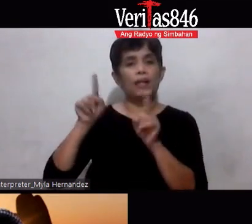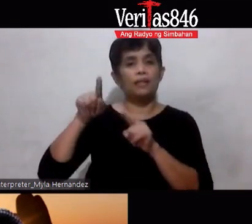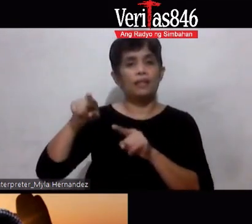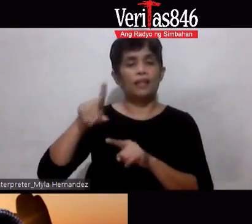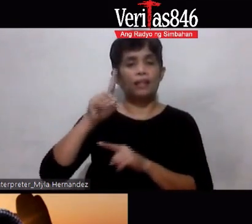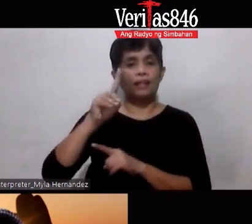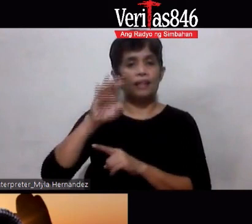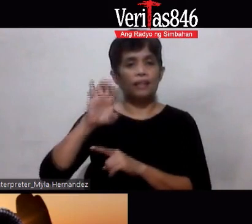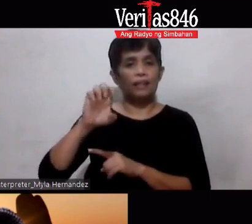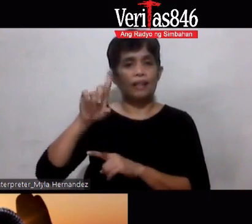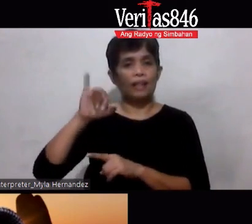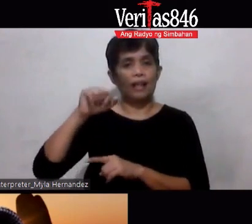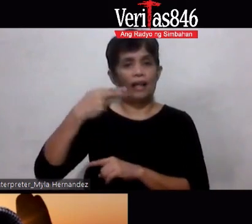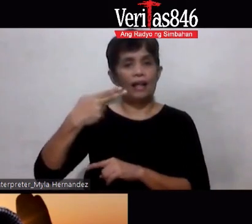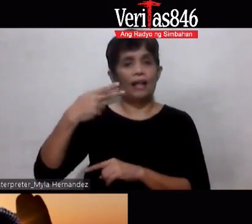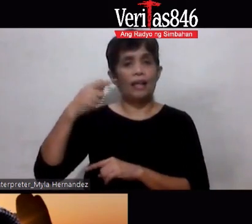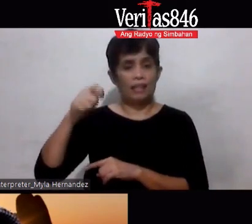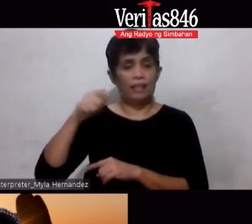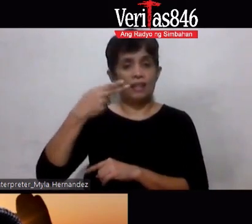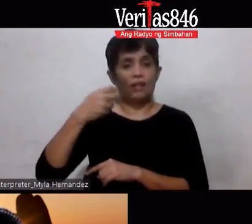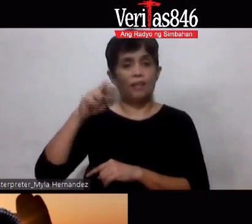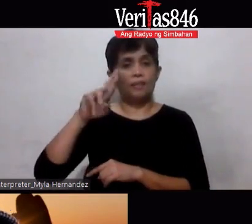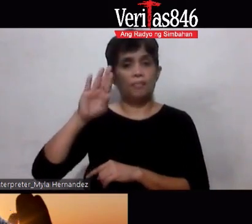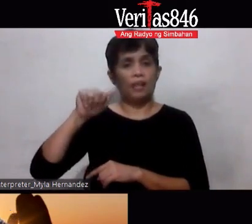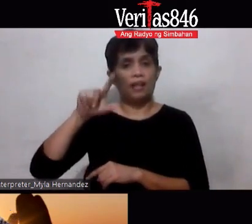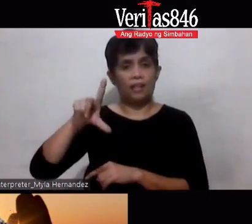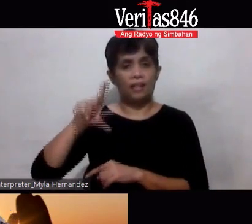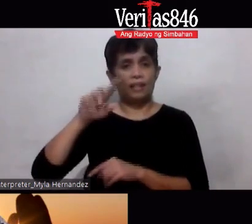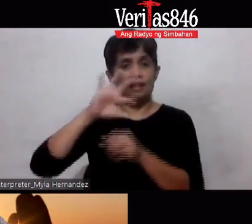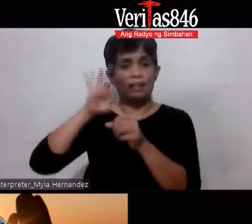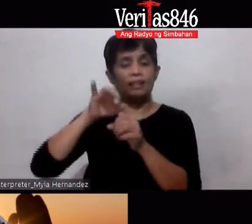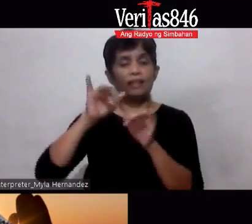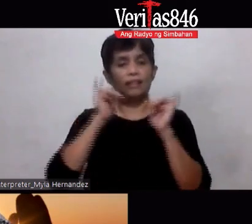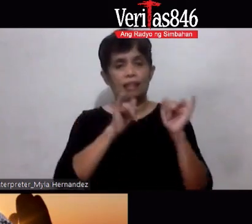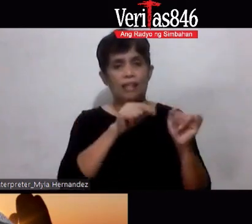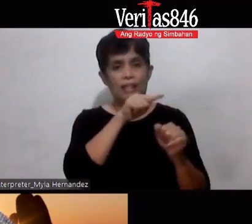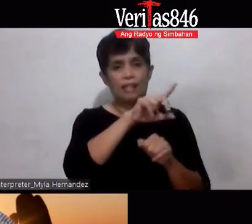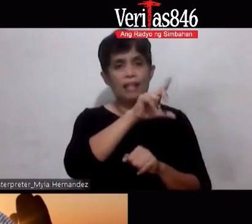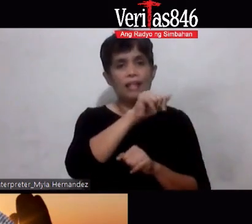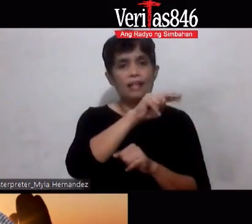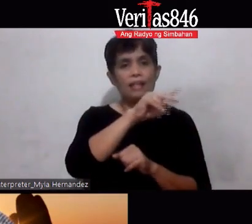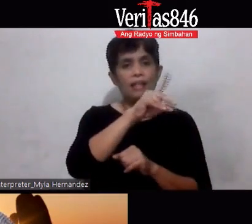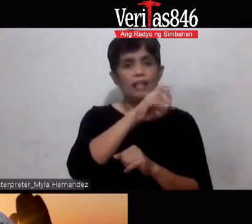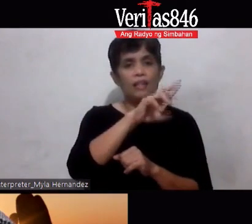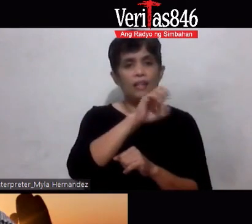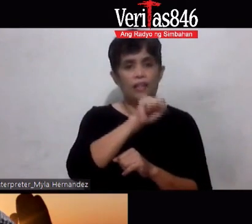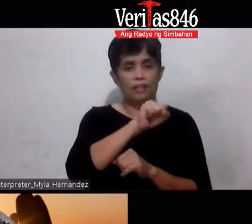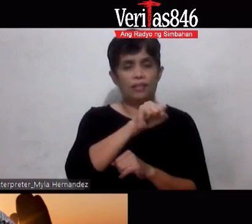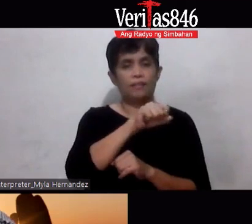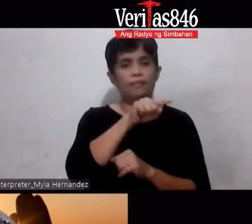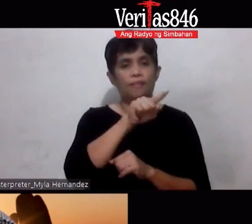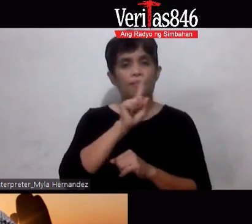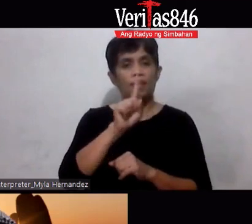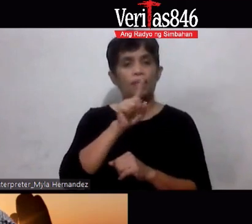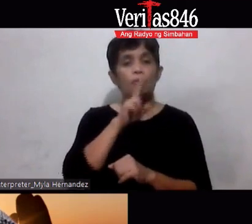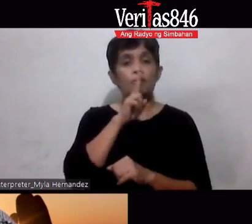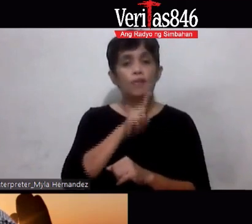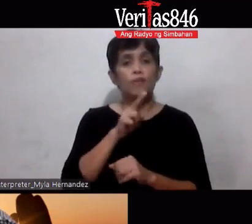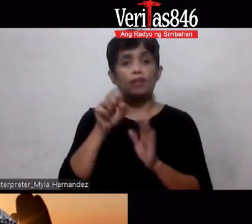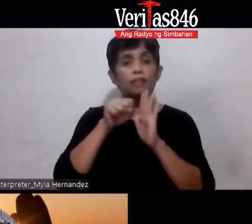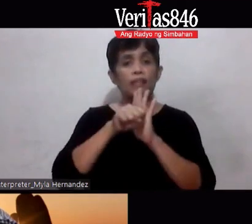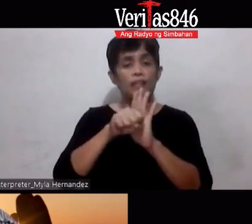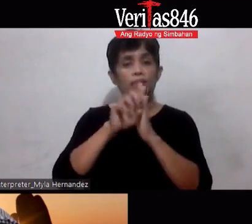pwede ng mga delight herbal teas natin still in landers alam mo brother isang sure sign na bumabalik sa normal